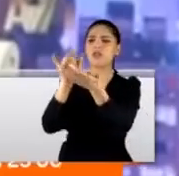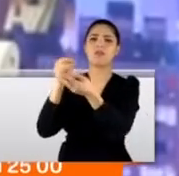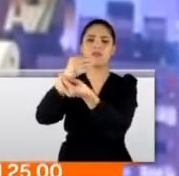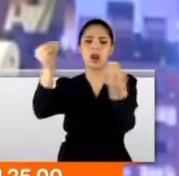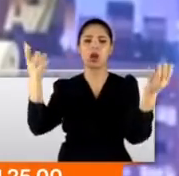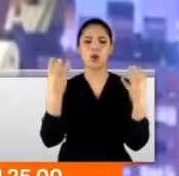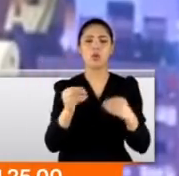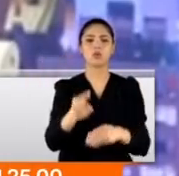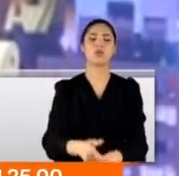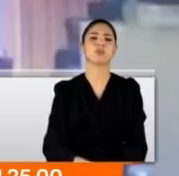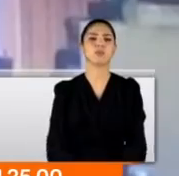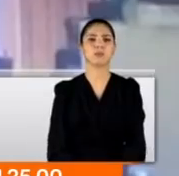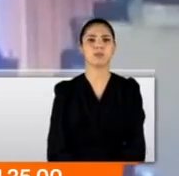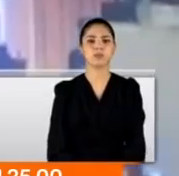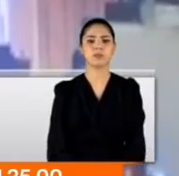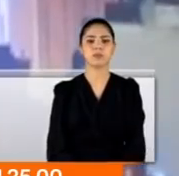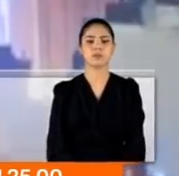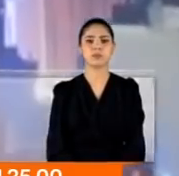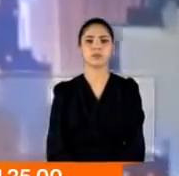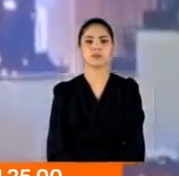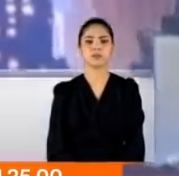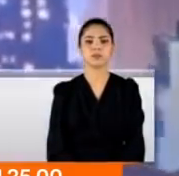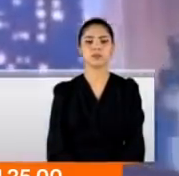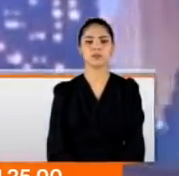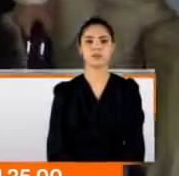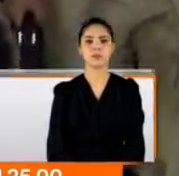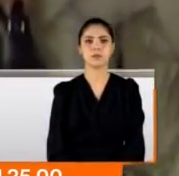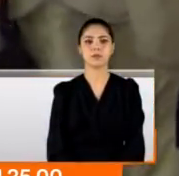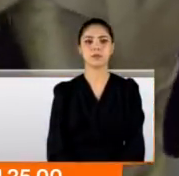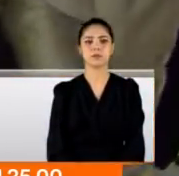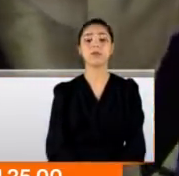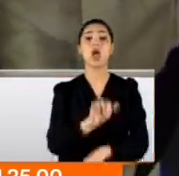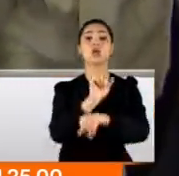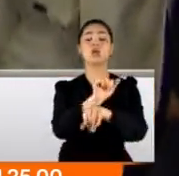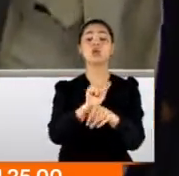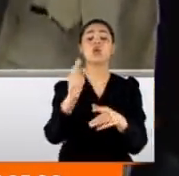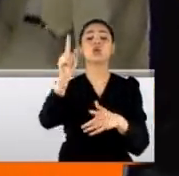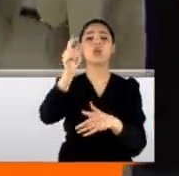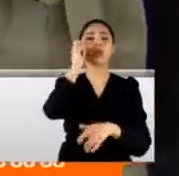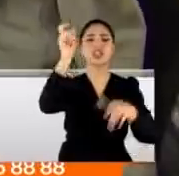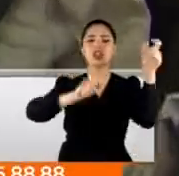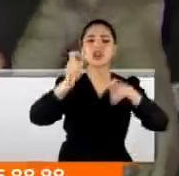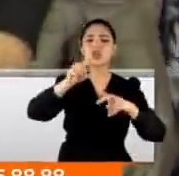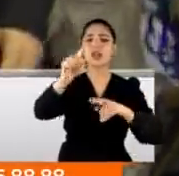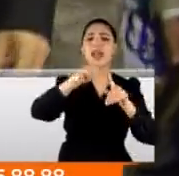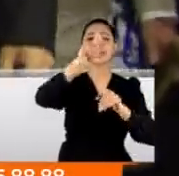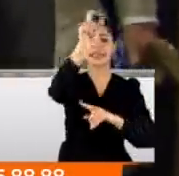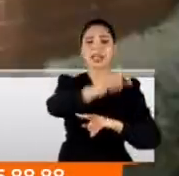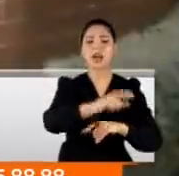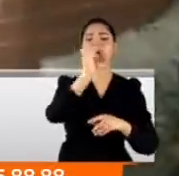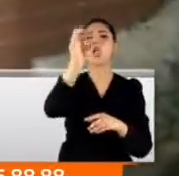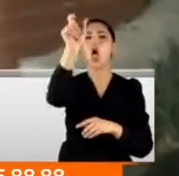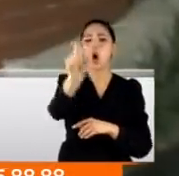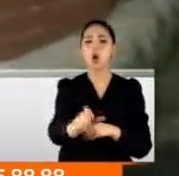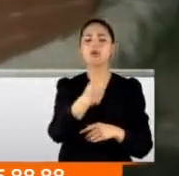Aşkım'la yayınımıza devam ediyoruz inşallah. Hoş geldiniz hocam. Hoş bulduk. Tutuklu sanıklar Tarkan Yavaş 211 yıl, Oktar